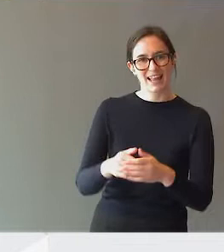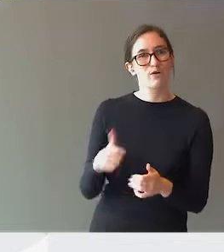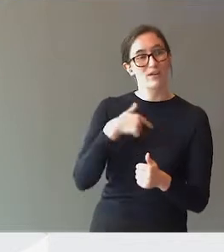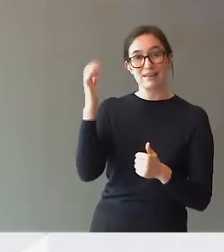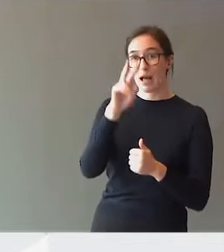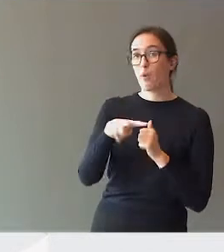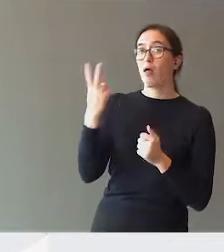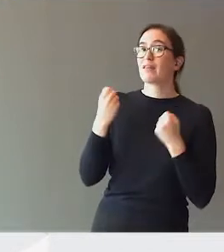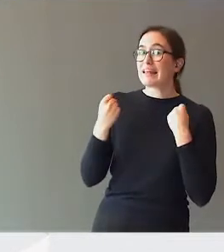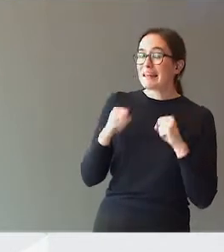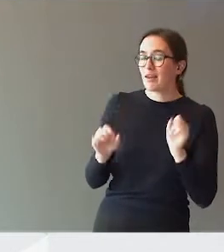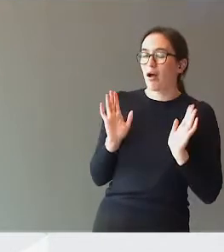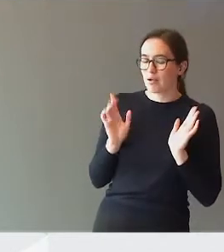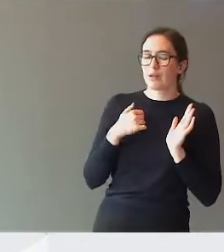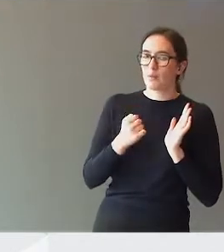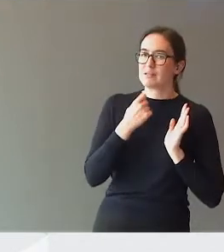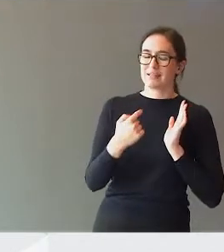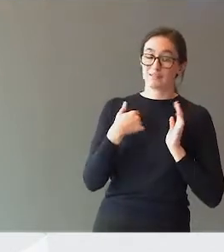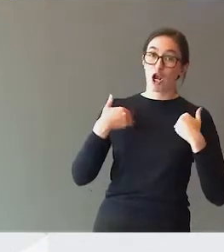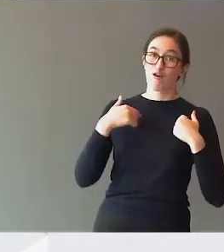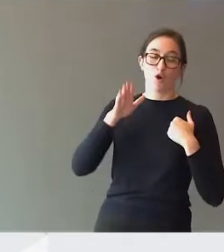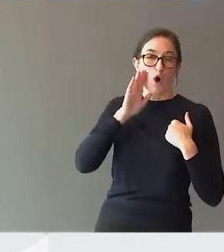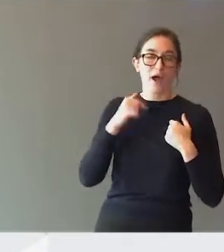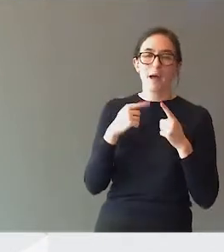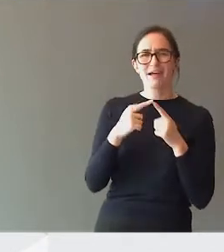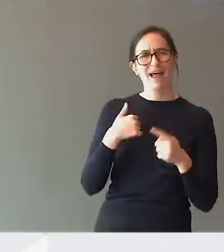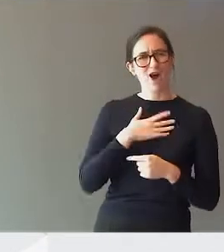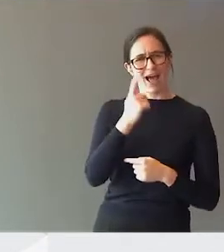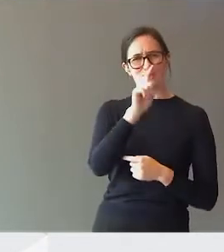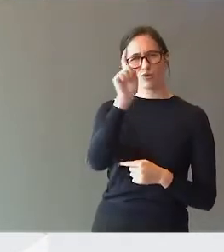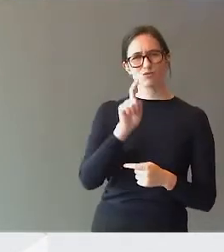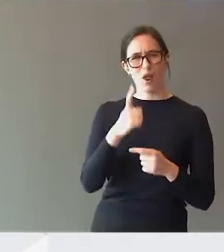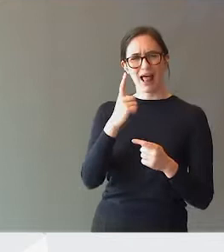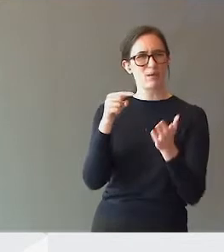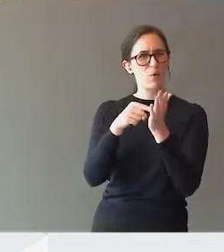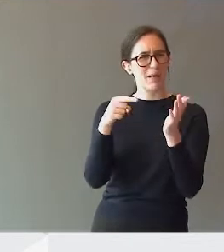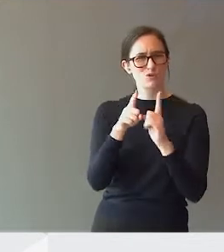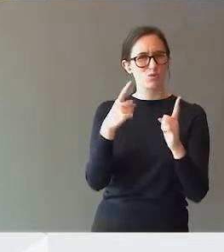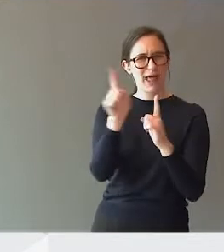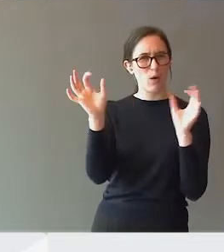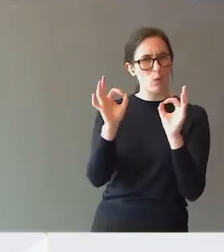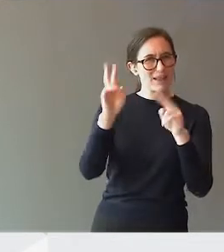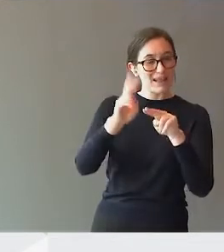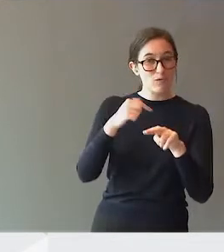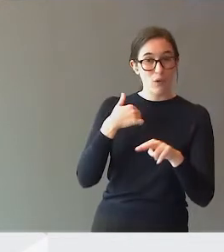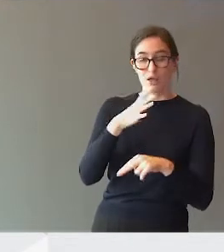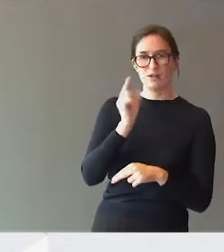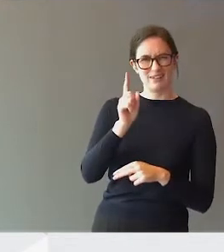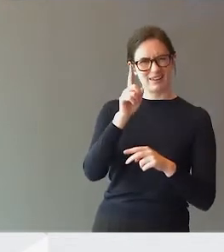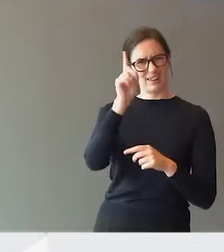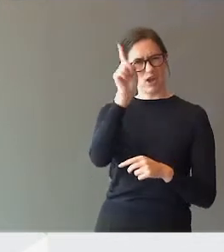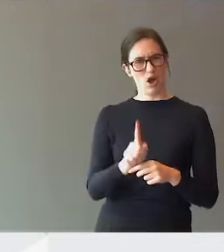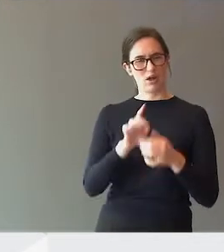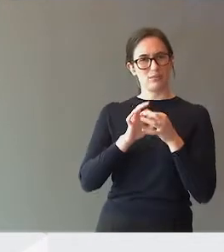glad for å høre det. Men jeg har et spørsmål. Jeg vil lyst til å kaste inn et nytt moment som ikke har vært nevnt i det hele tatt, og som jeg synes er veldig underlig i forhold til